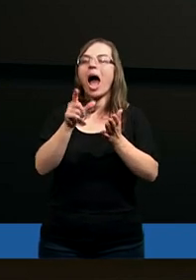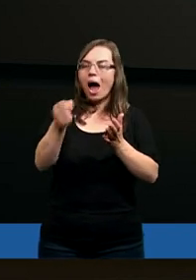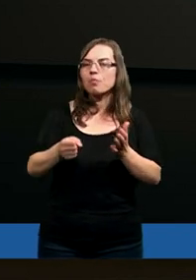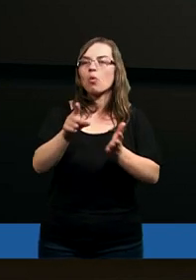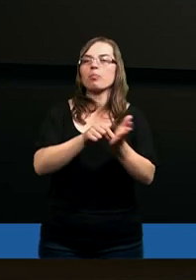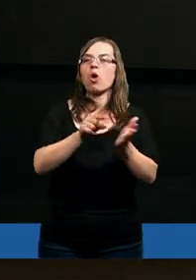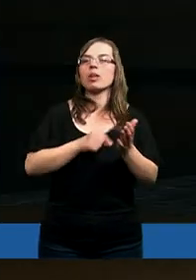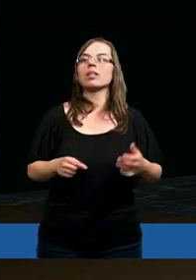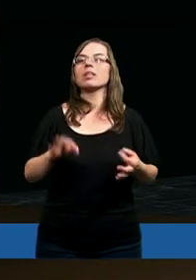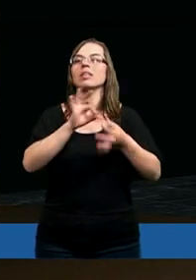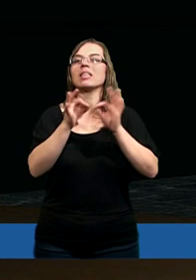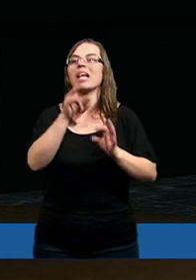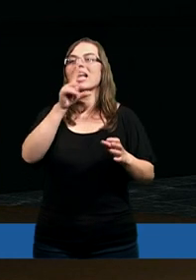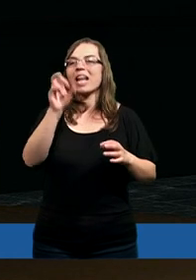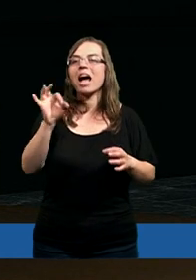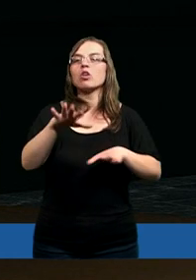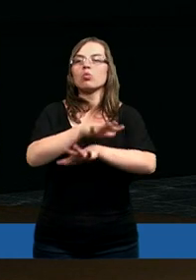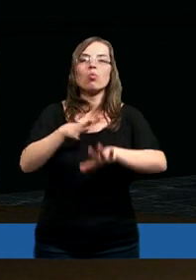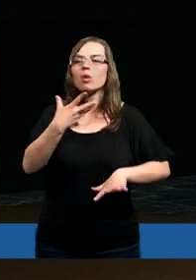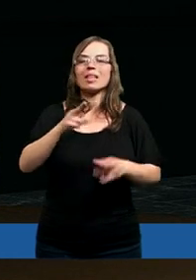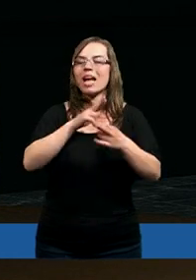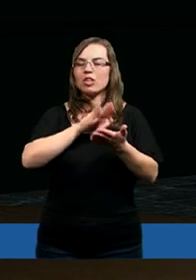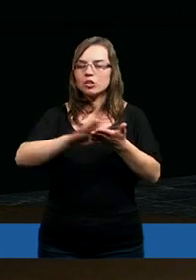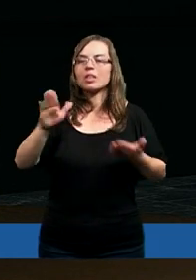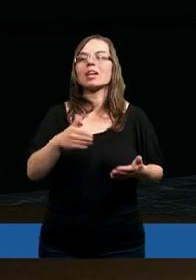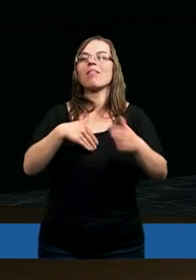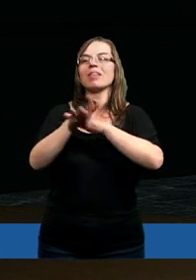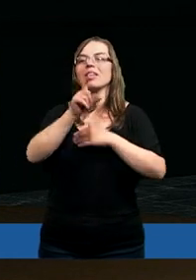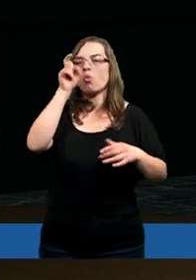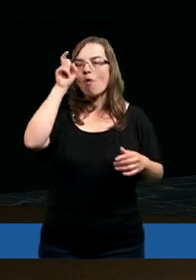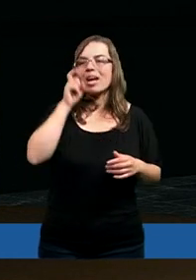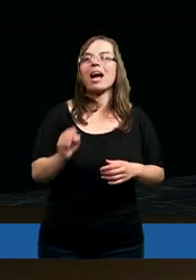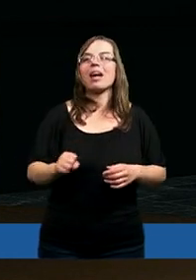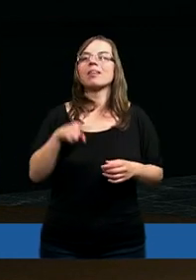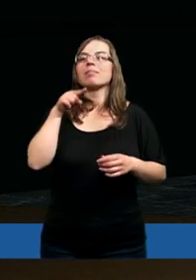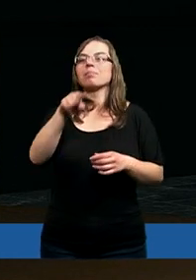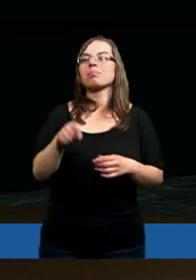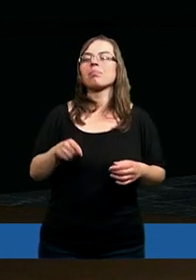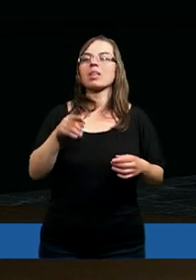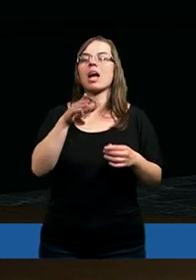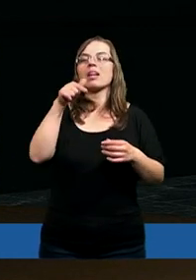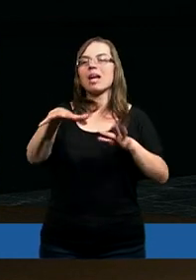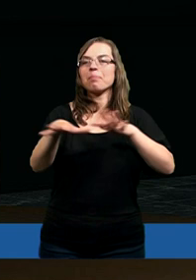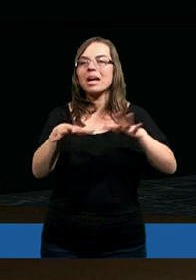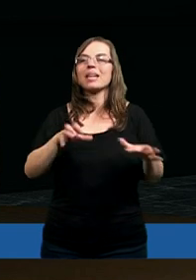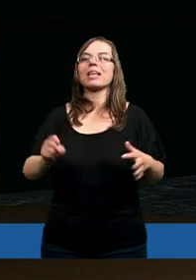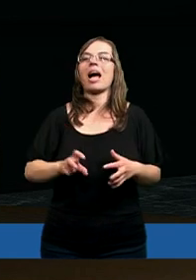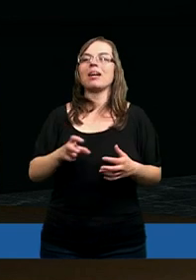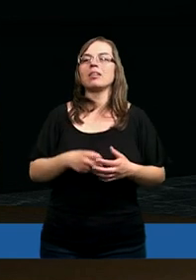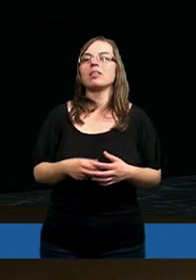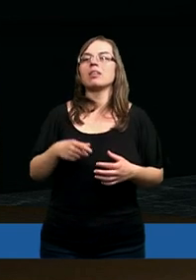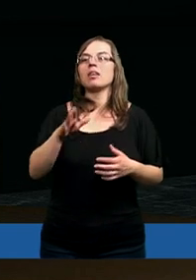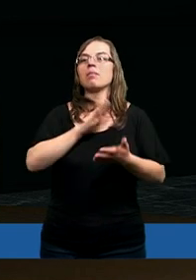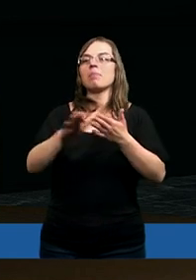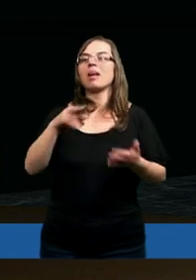Piotr. Gdy zaś duch nieczysty wyjdzie z człowieka, wędruje po miejscach